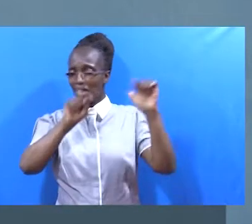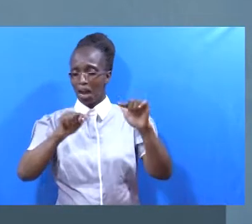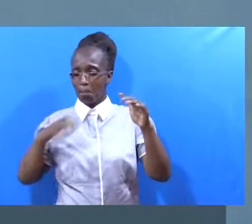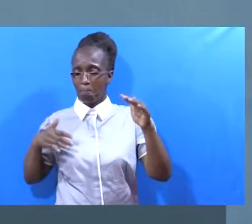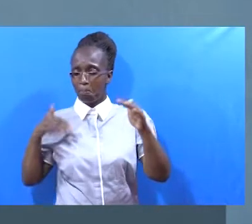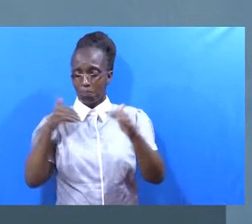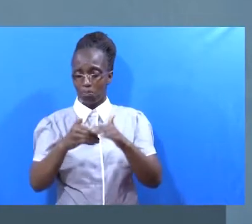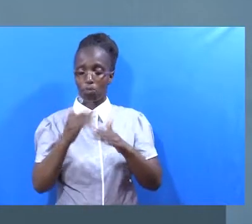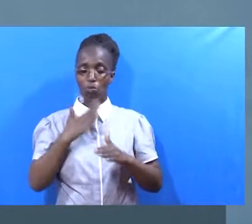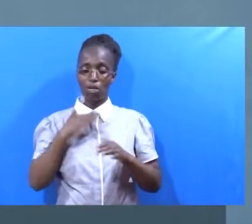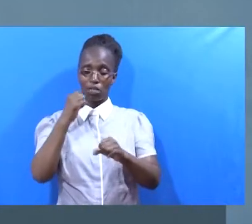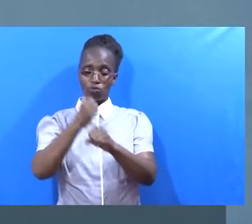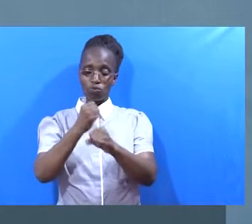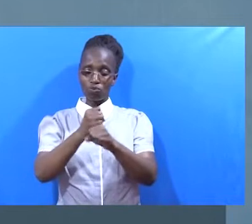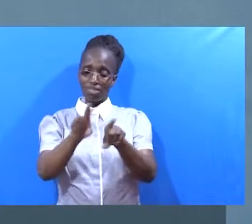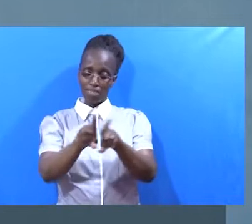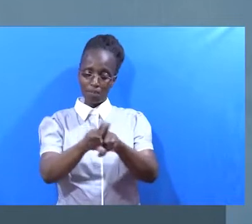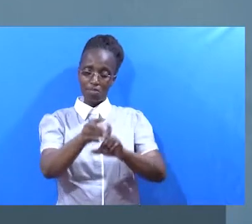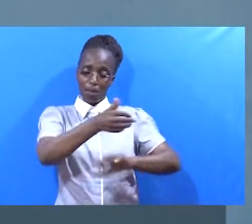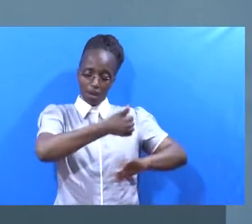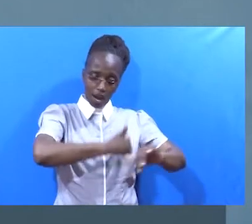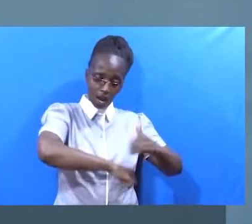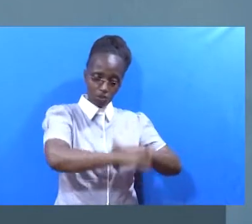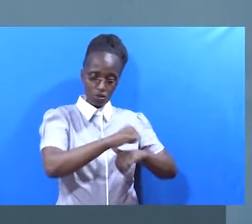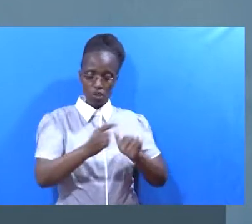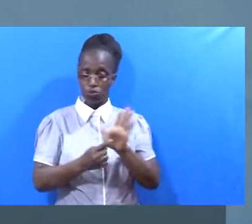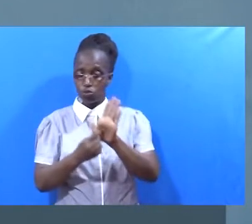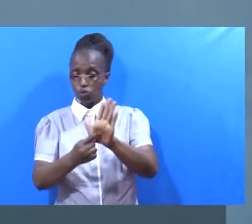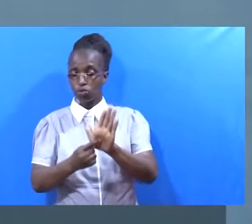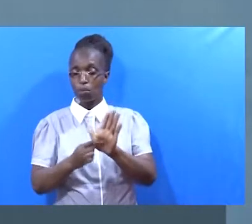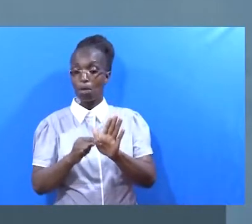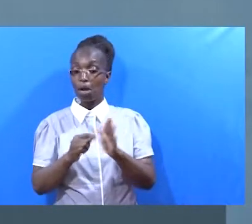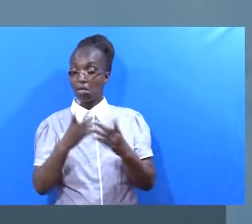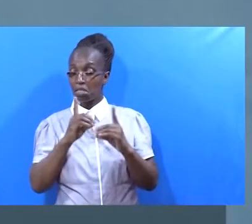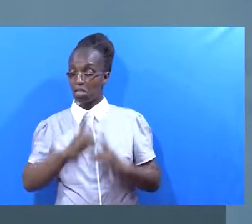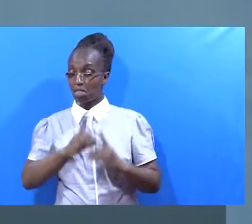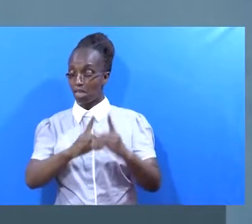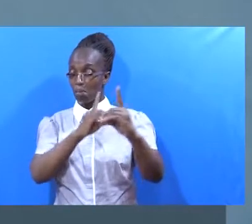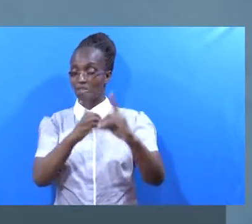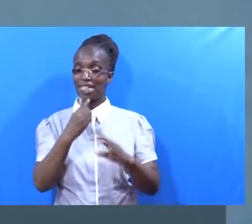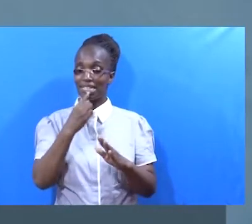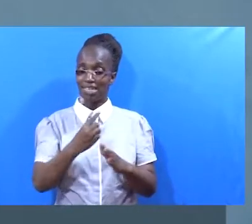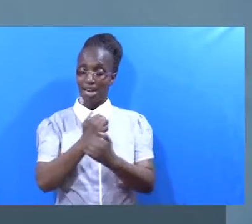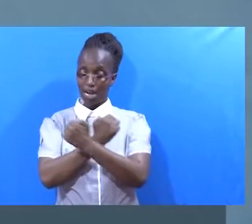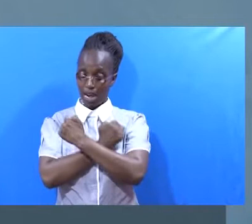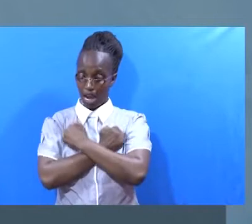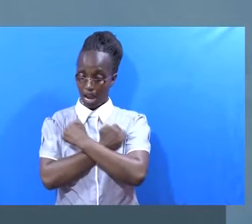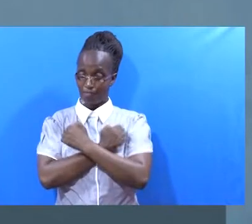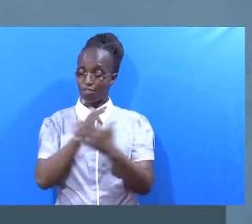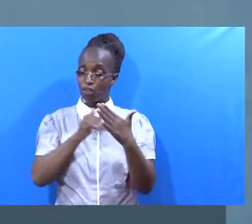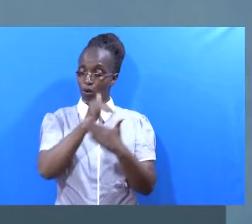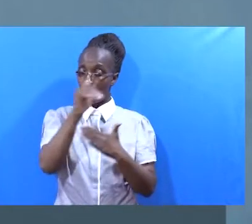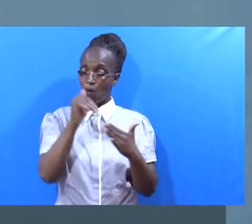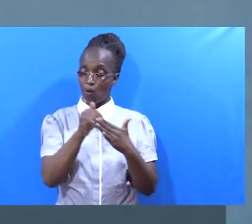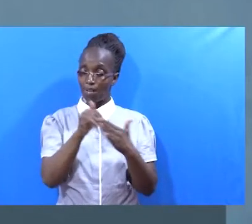wagutoka nduñiani Akataka kutenda tendo hili Hili ya waonyeshe wanafunzi wake Alikuwa hana wapenda